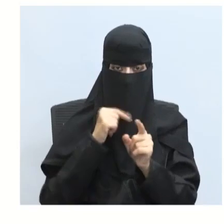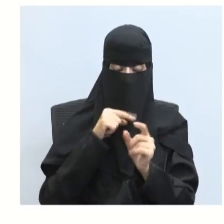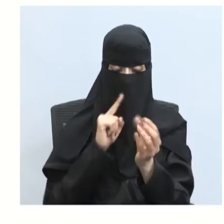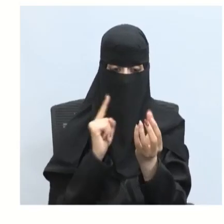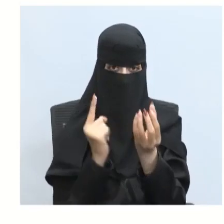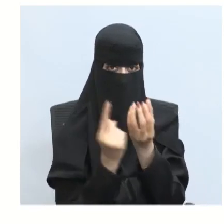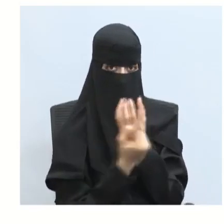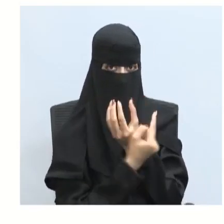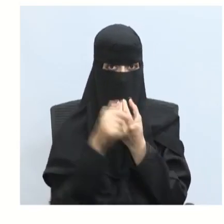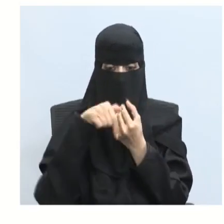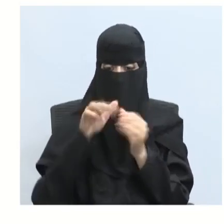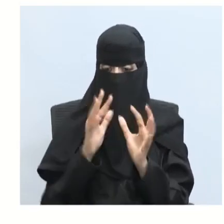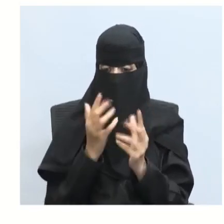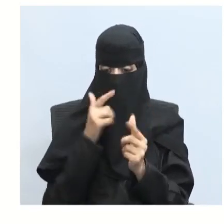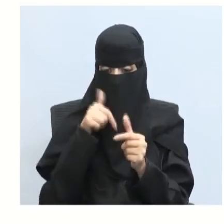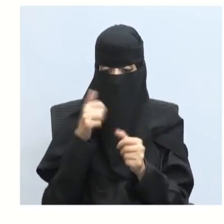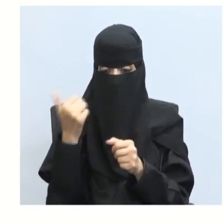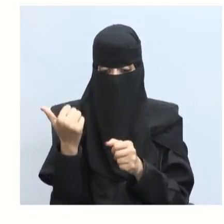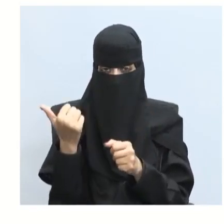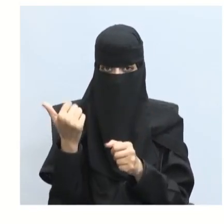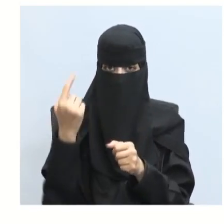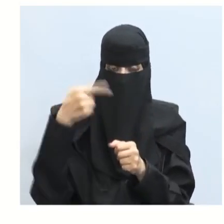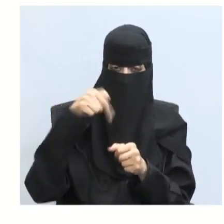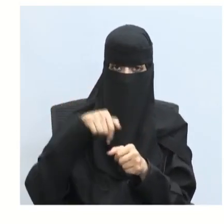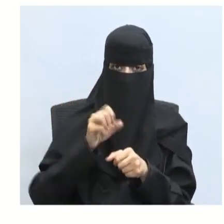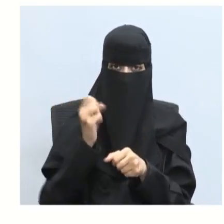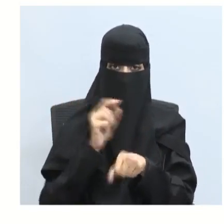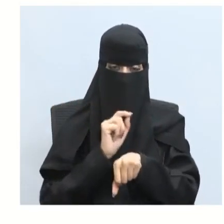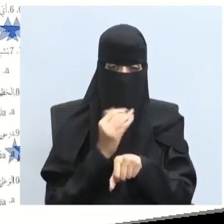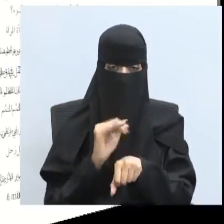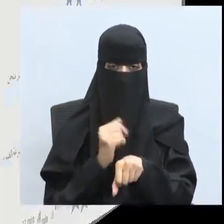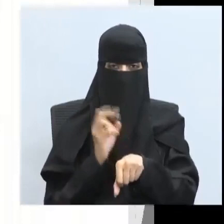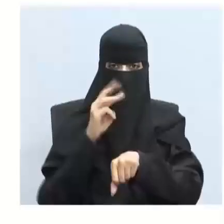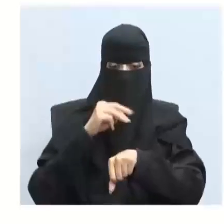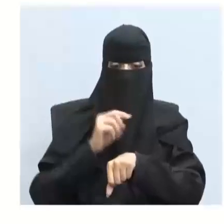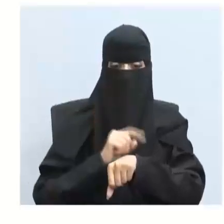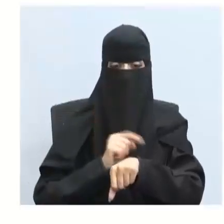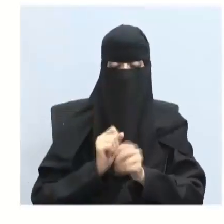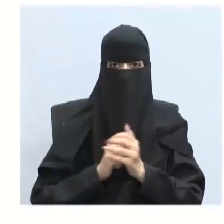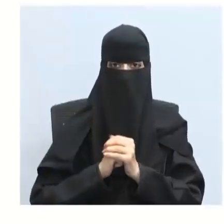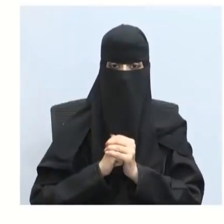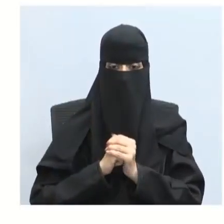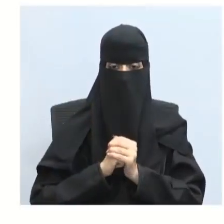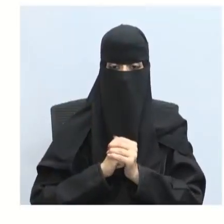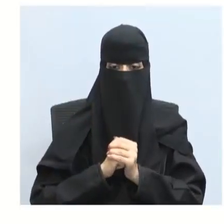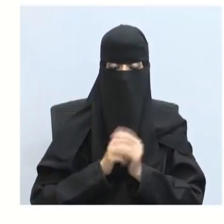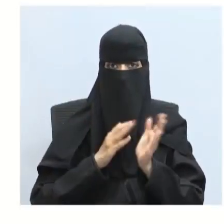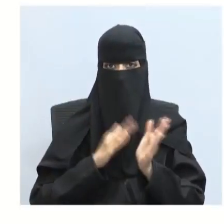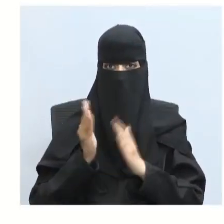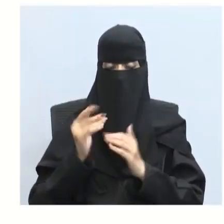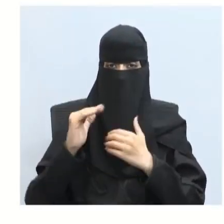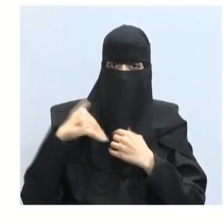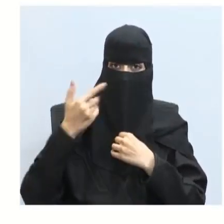الأرض كان عبارة عن 16 منت أو 16.5 منت ننتقل